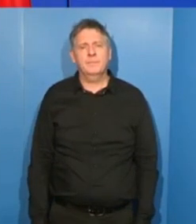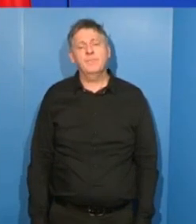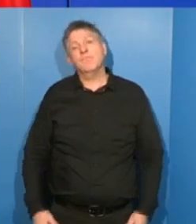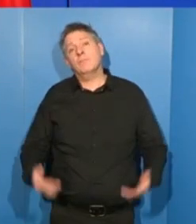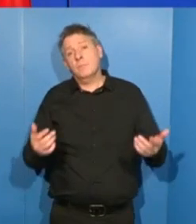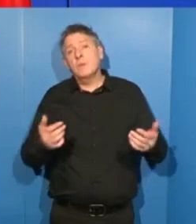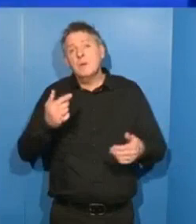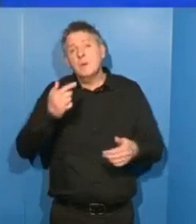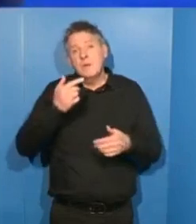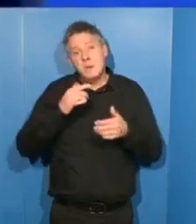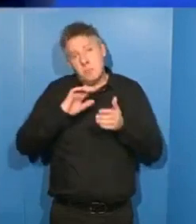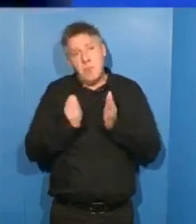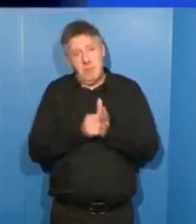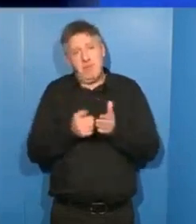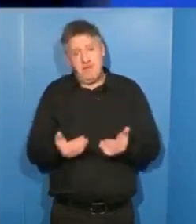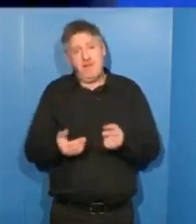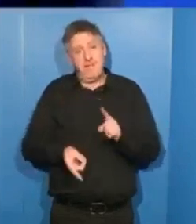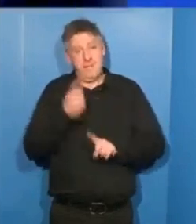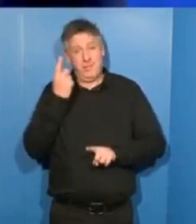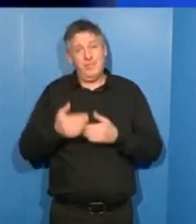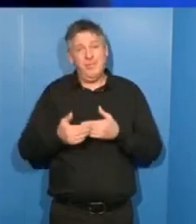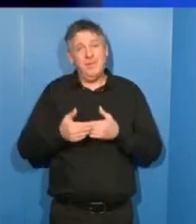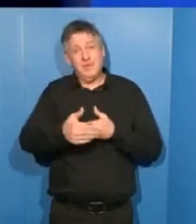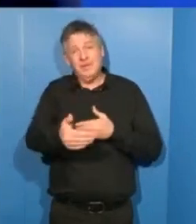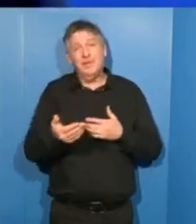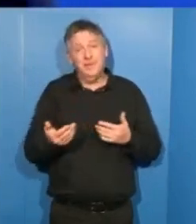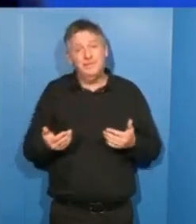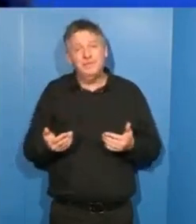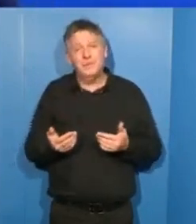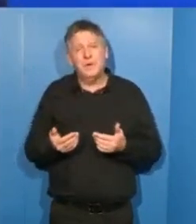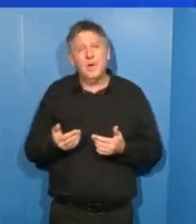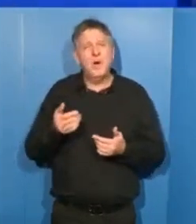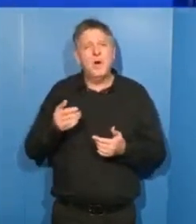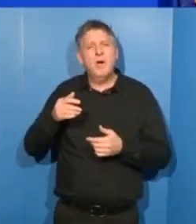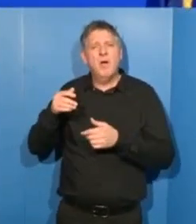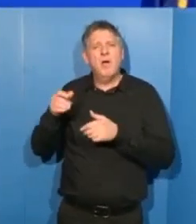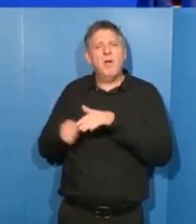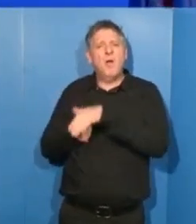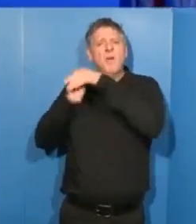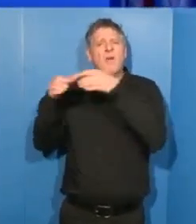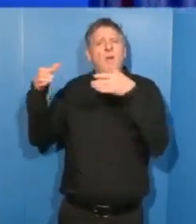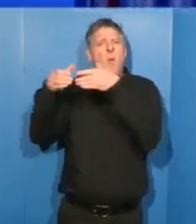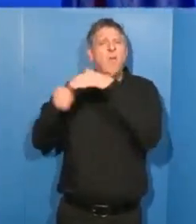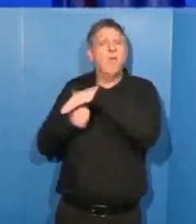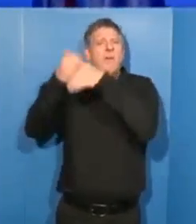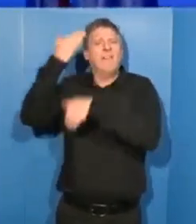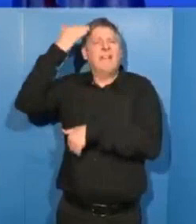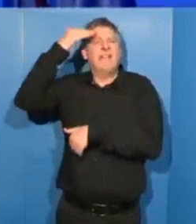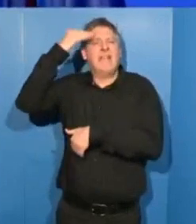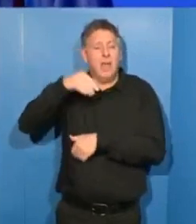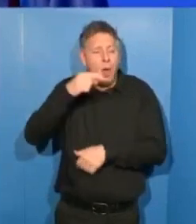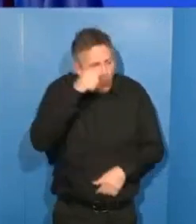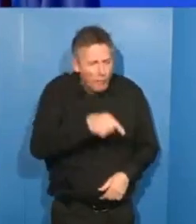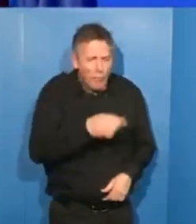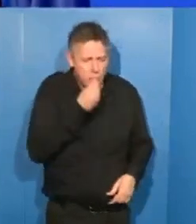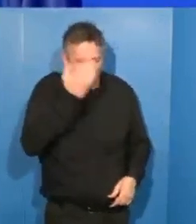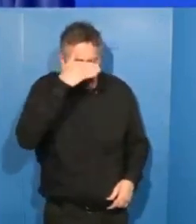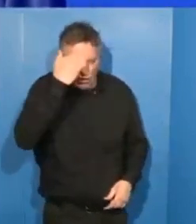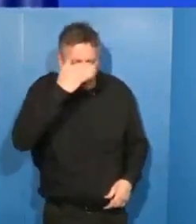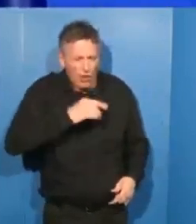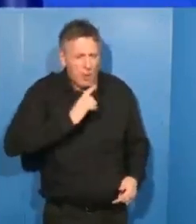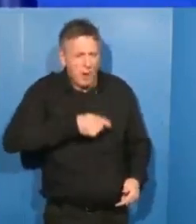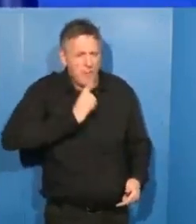Je crois que le moment est venu, mes amis, d'en finir avec l'arrogance de ceux qui prétendent savoir mieux que vous ce qui est bon pour votre avenir.